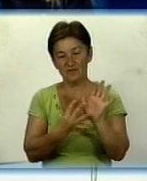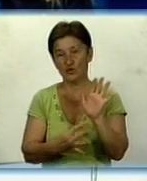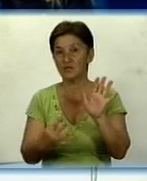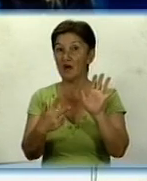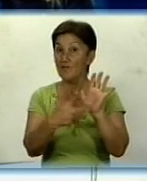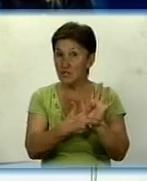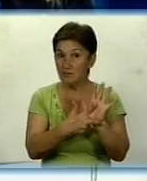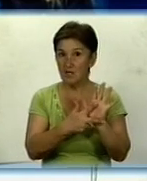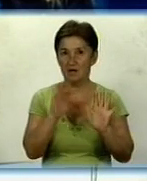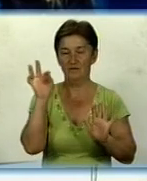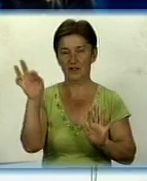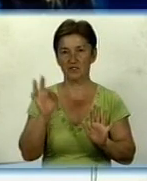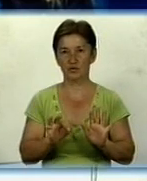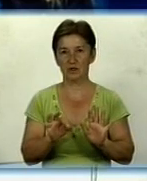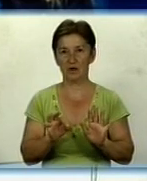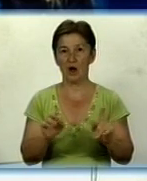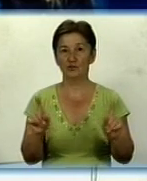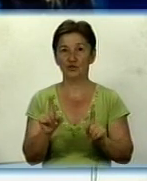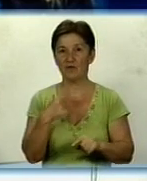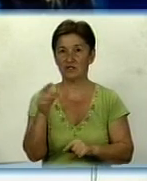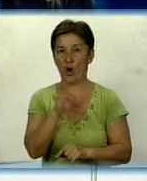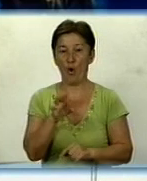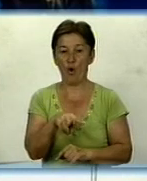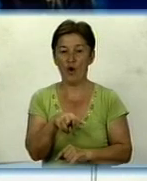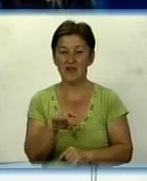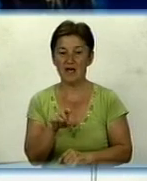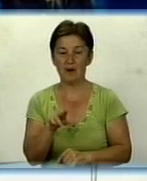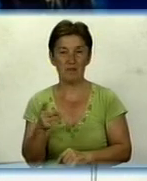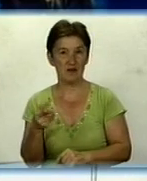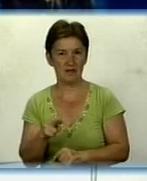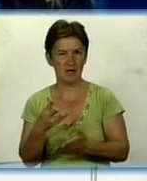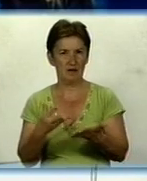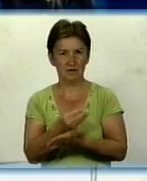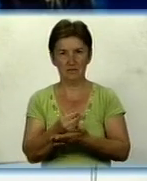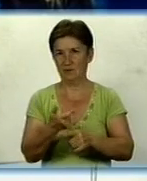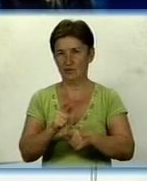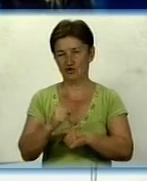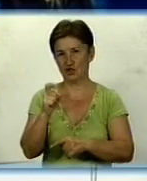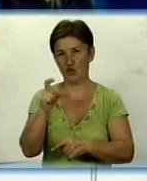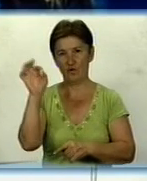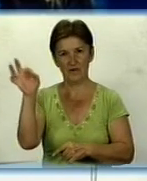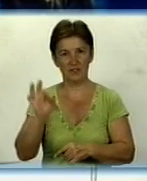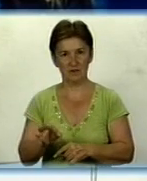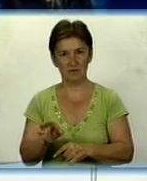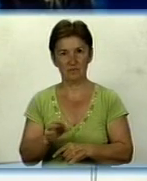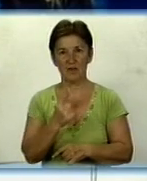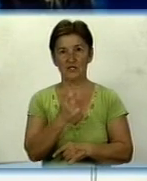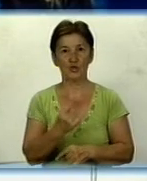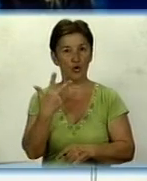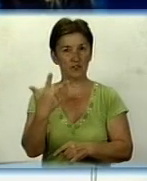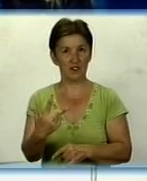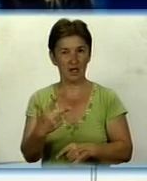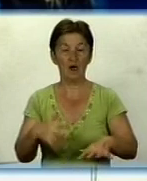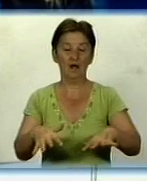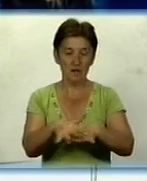населення. Що стосується липня, то забезпечений показник проплат більше 100%, а саме 103%. Тобто